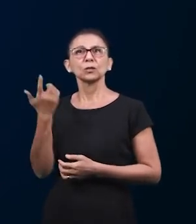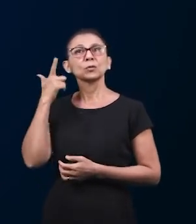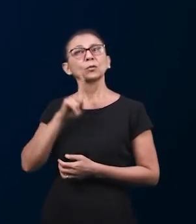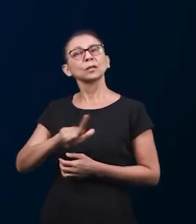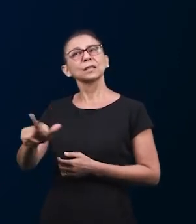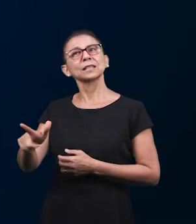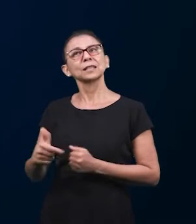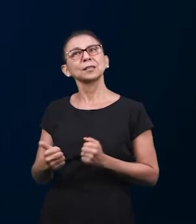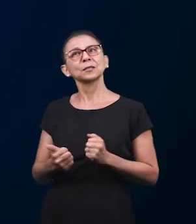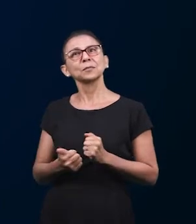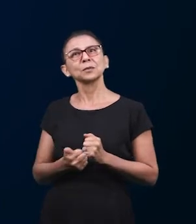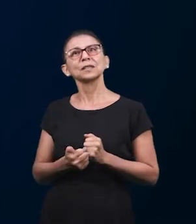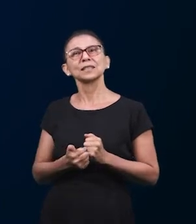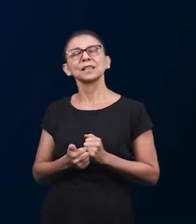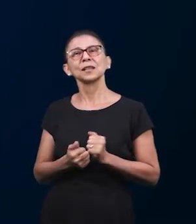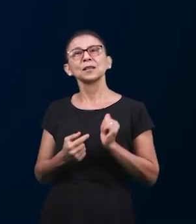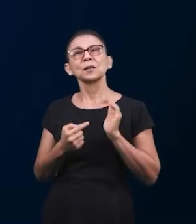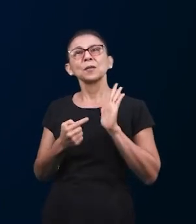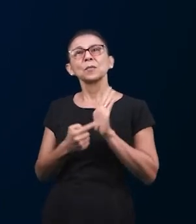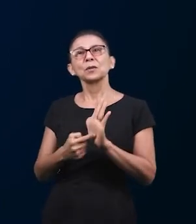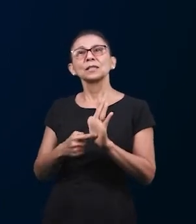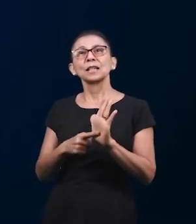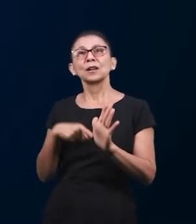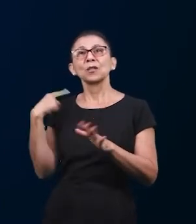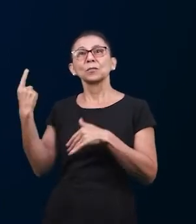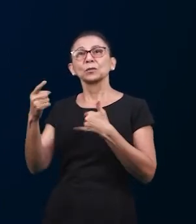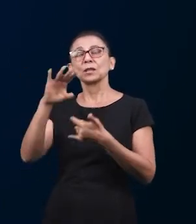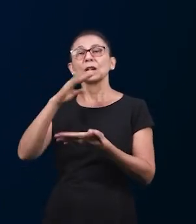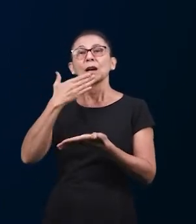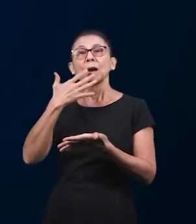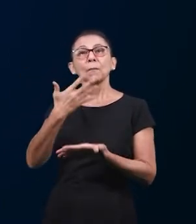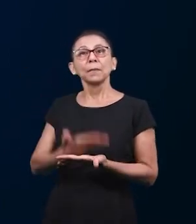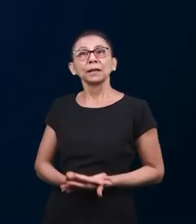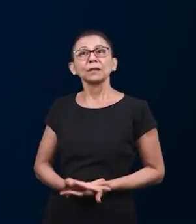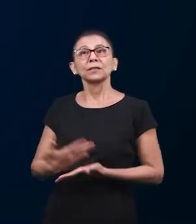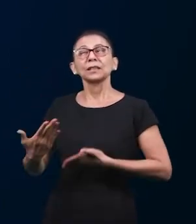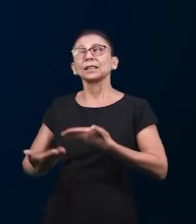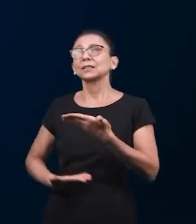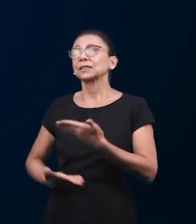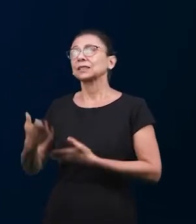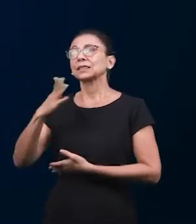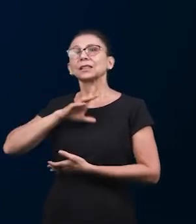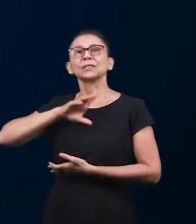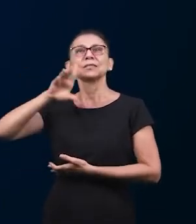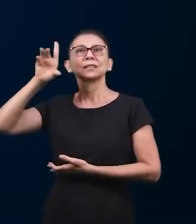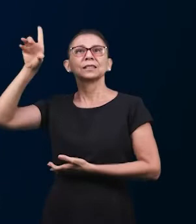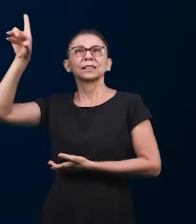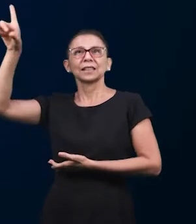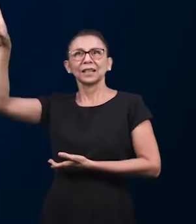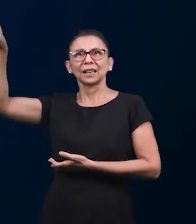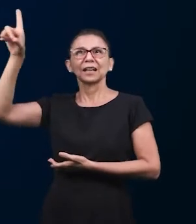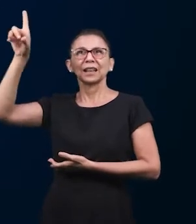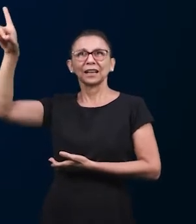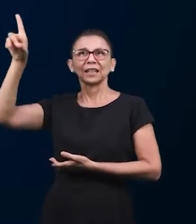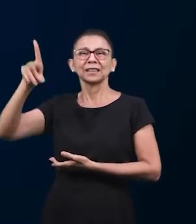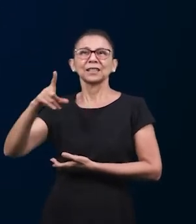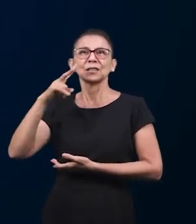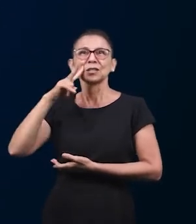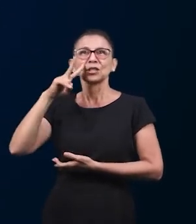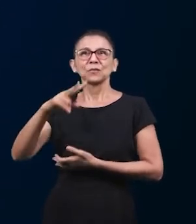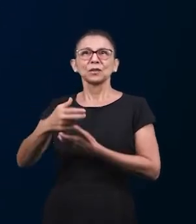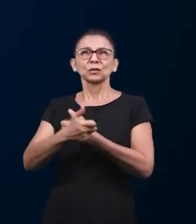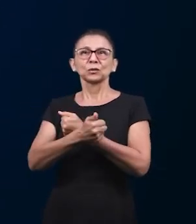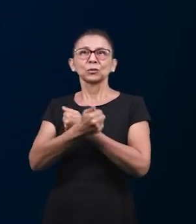могли бы выразить всю благодарность как это чудесно служить этому чудному Богу и увидеть все то и